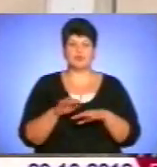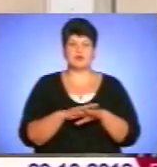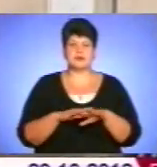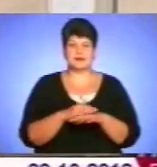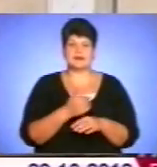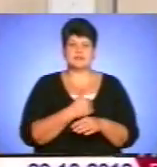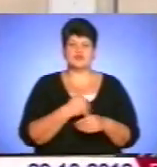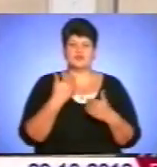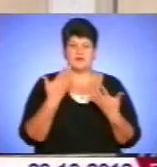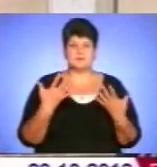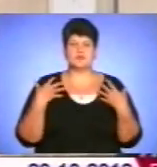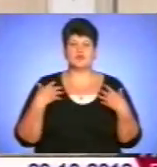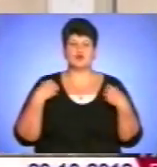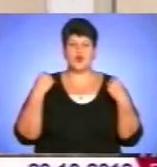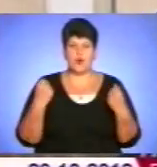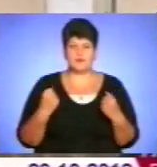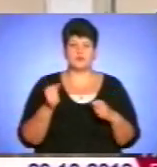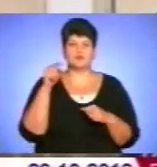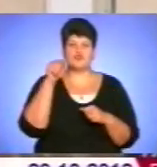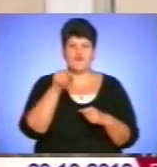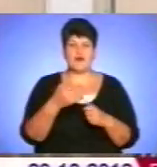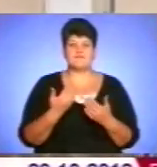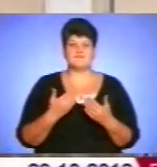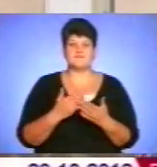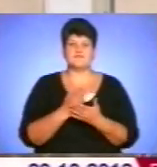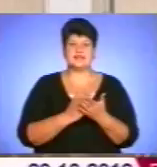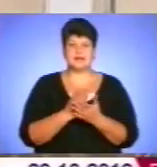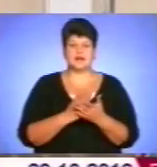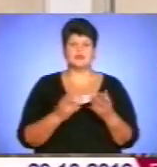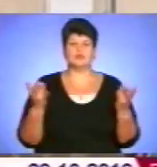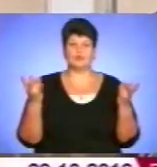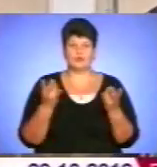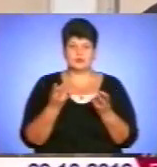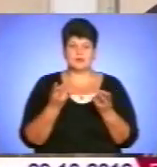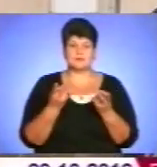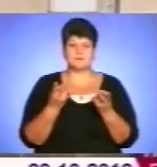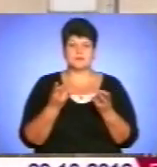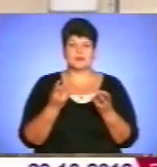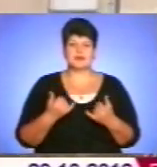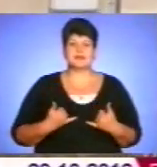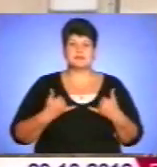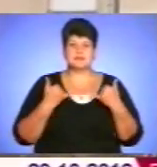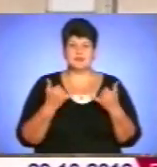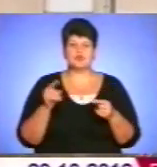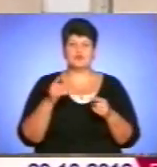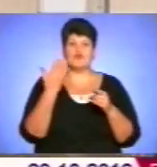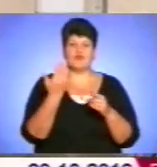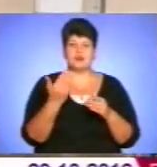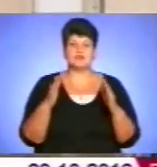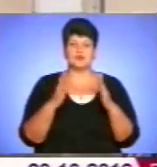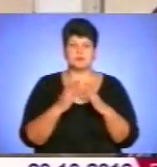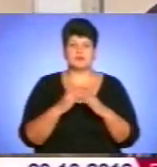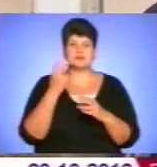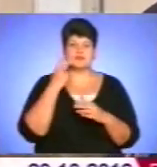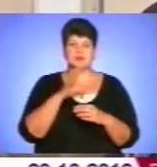чергу здоров'я, тому що воно вам, ветеранам, надзвичайно потрібне. Жичу, щоб в ваших домівках завжди було